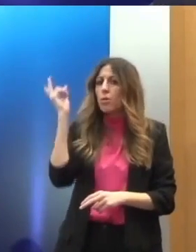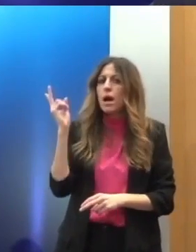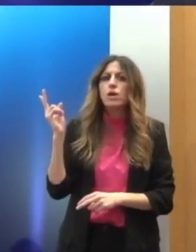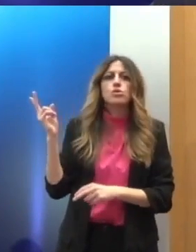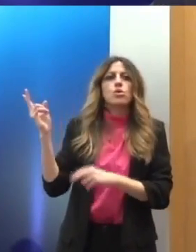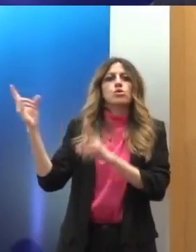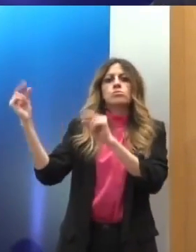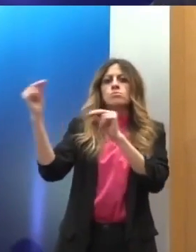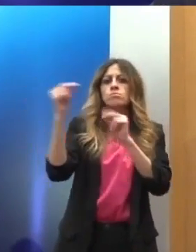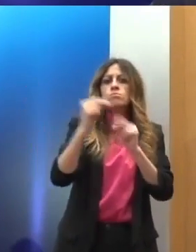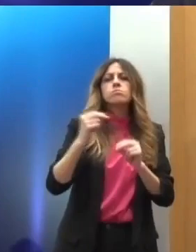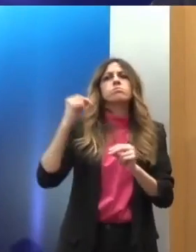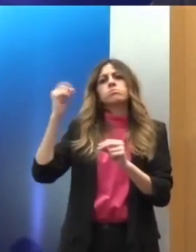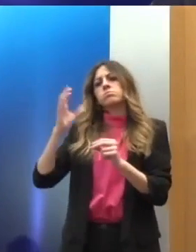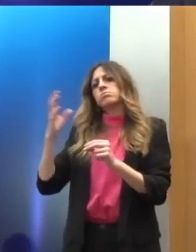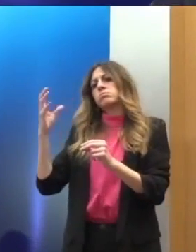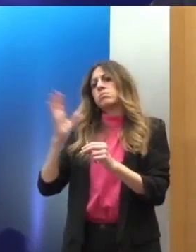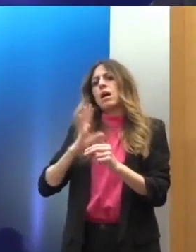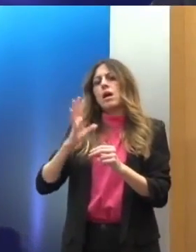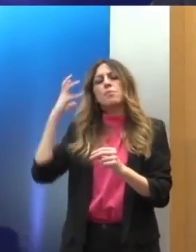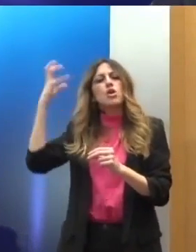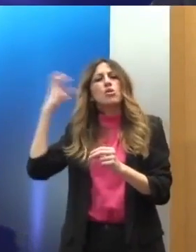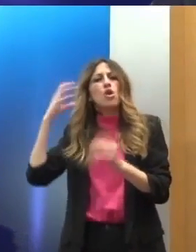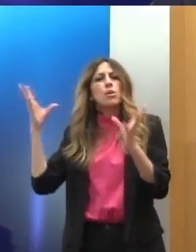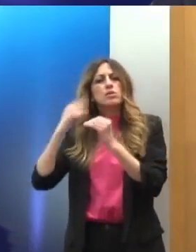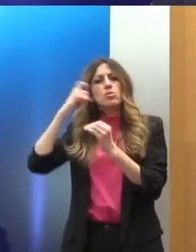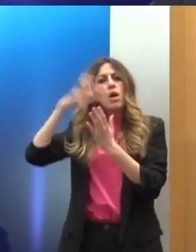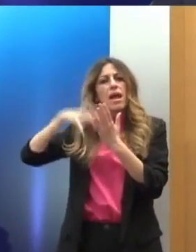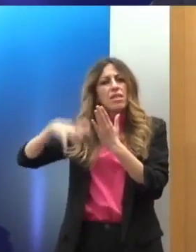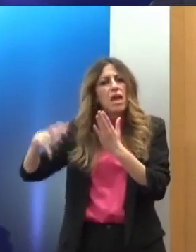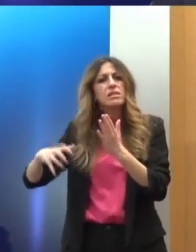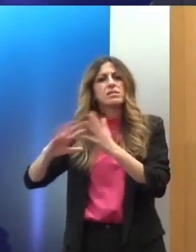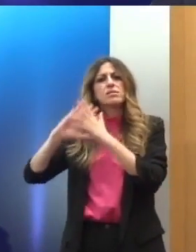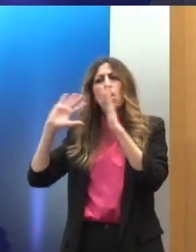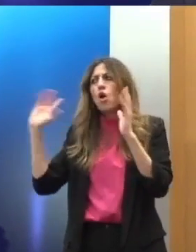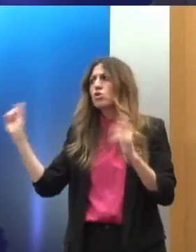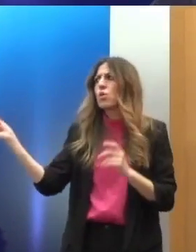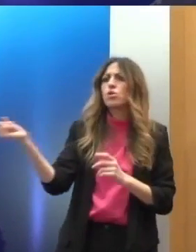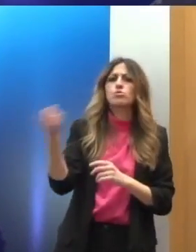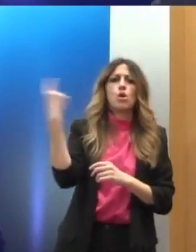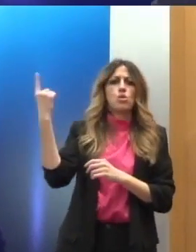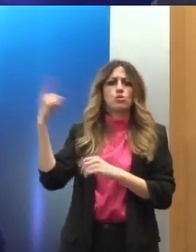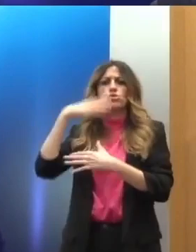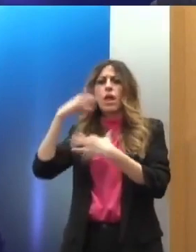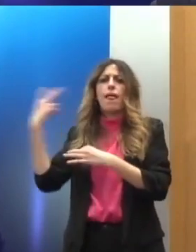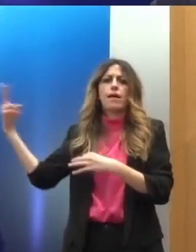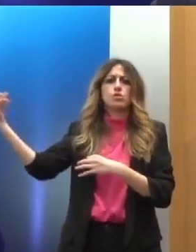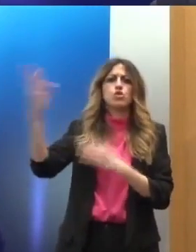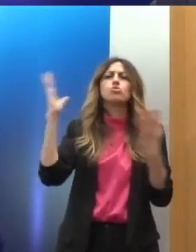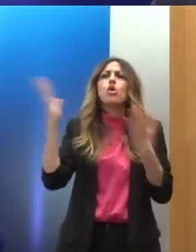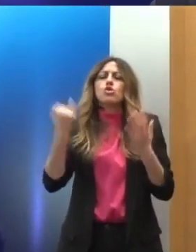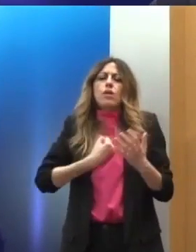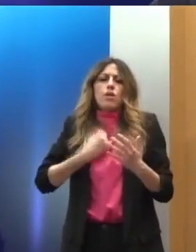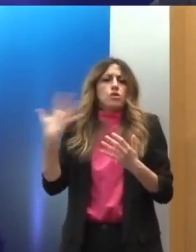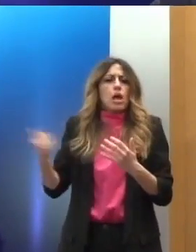με τους ραπορτέρ, με όλες αυτές τις ειδικές διαδικασίες, με οποιαδήποτε ιδιότητα και όνομα έρχονται. Και